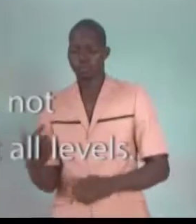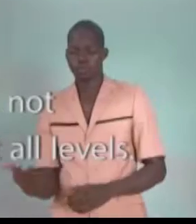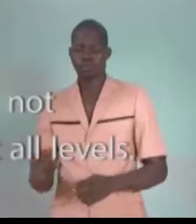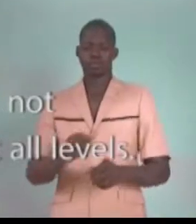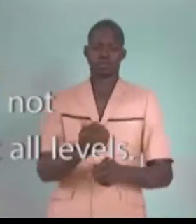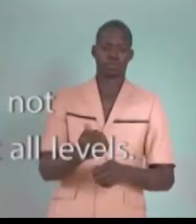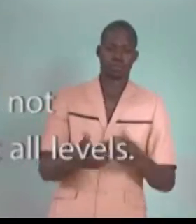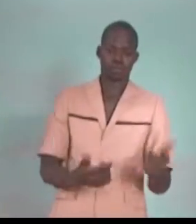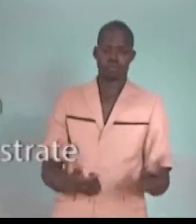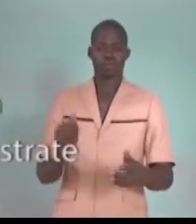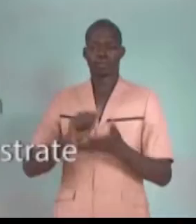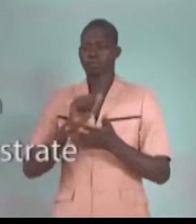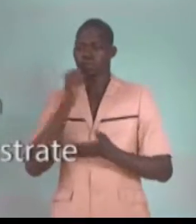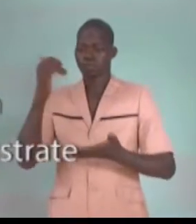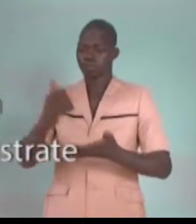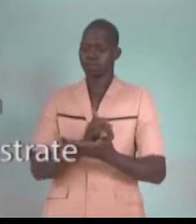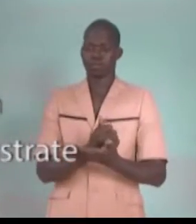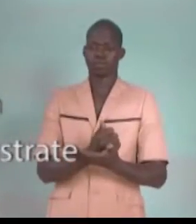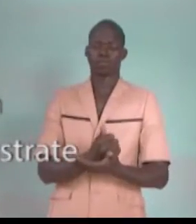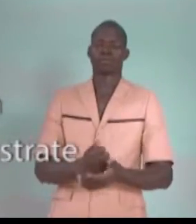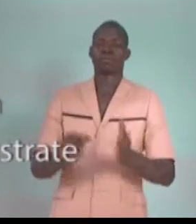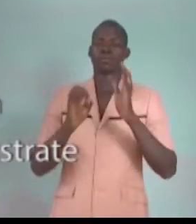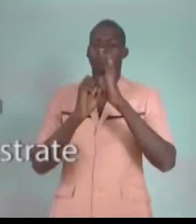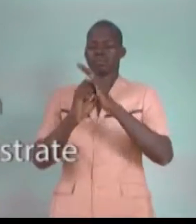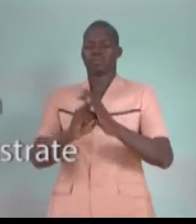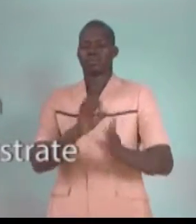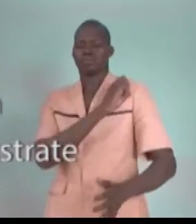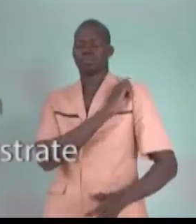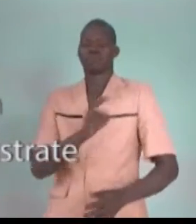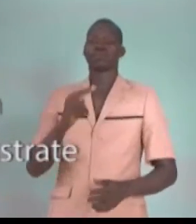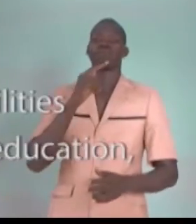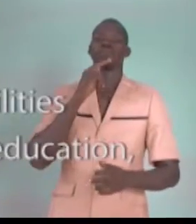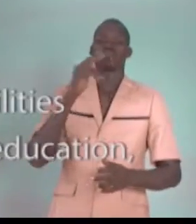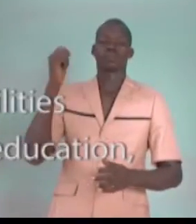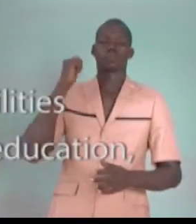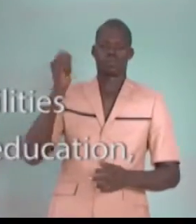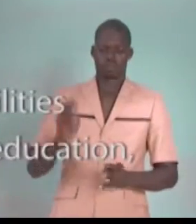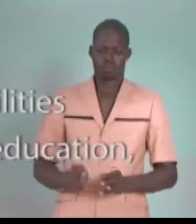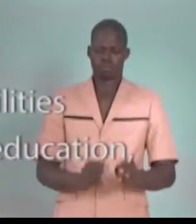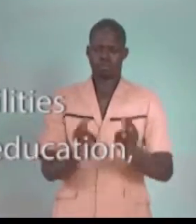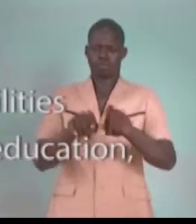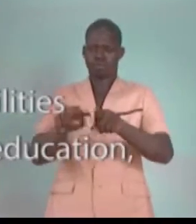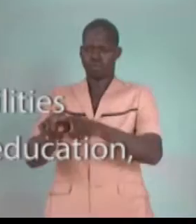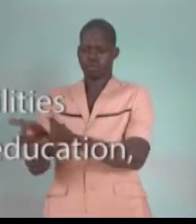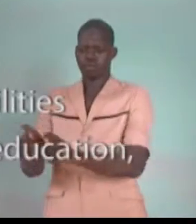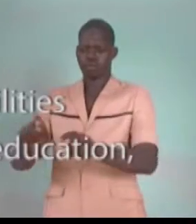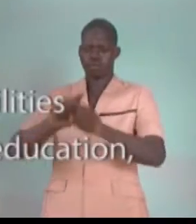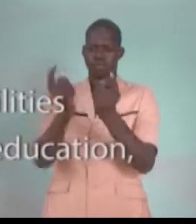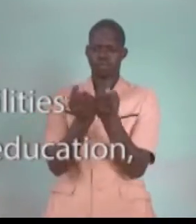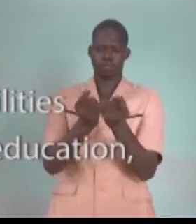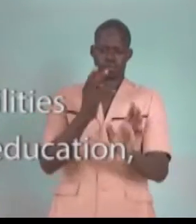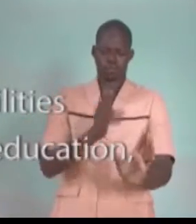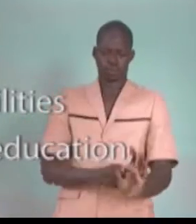ce n'est pas capitalisé. Les cas d'Edouard et de Hilda témoignent à leur manière de la diversité des types de handicap